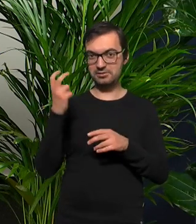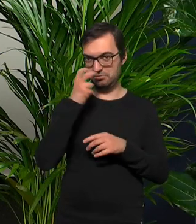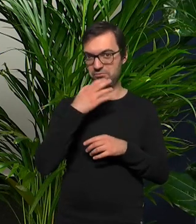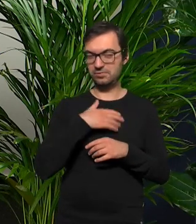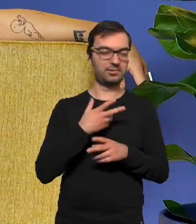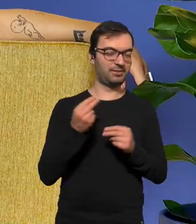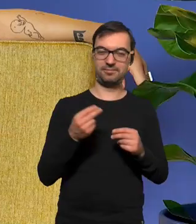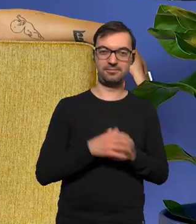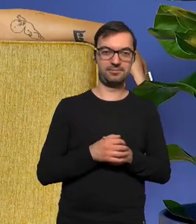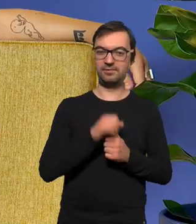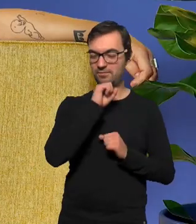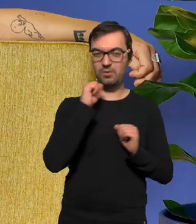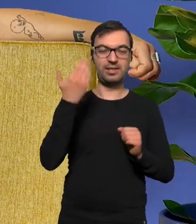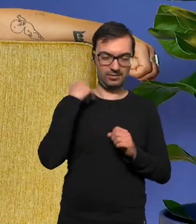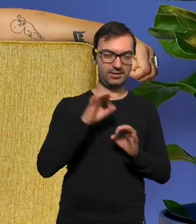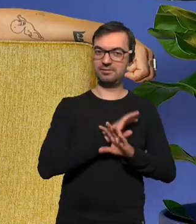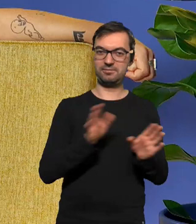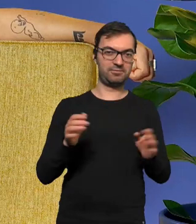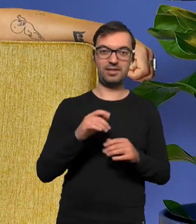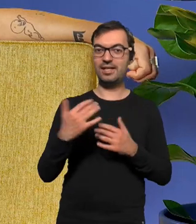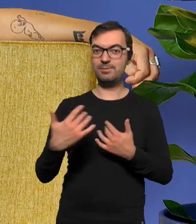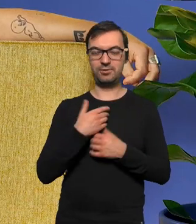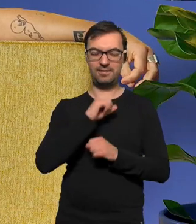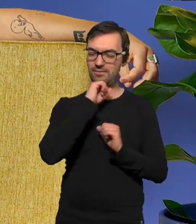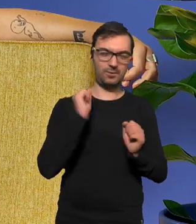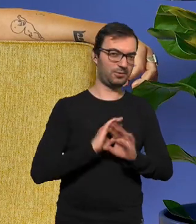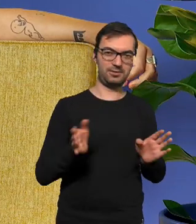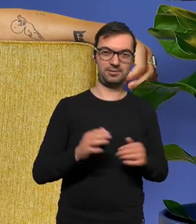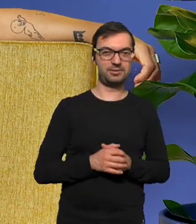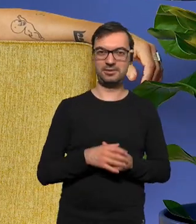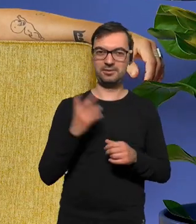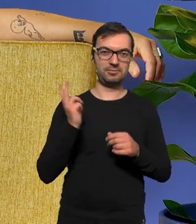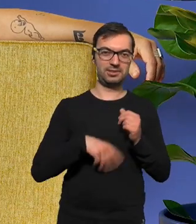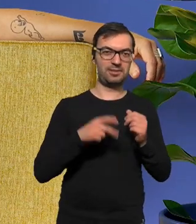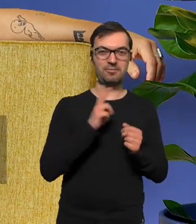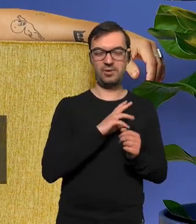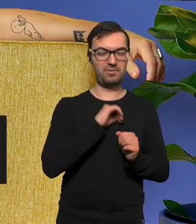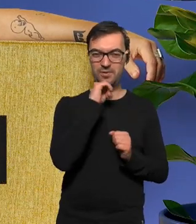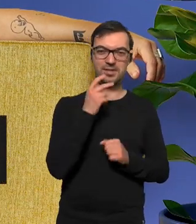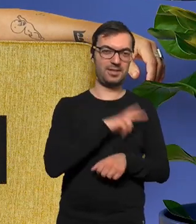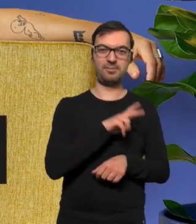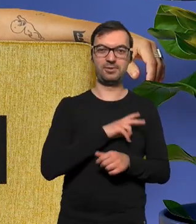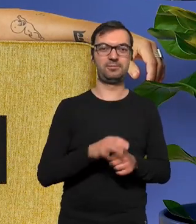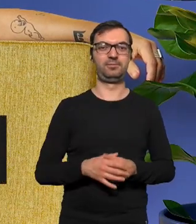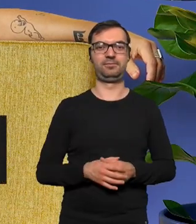interesujący? nie w ogóle jakoś inspirujący? nie przestało mi się to podobać